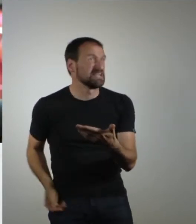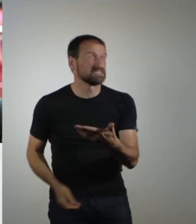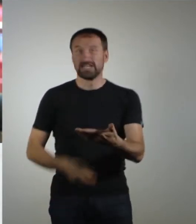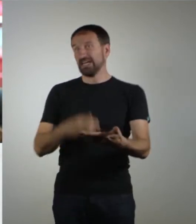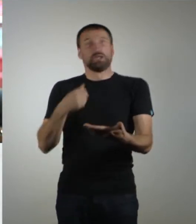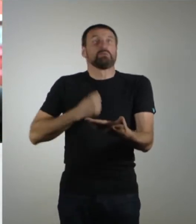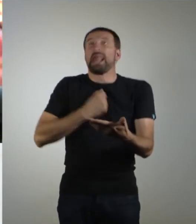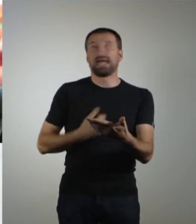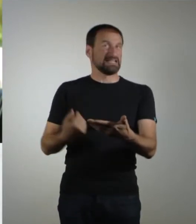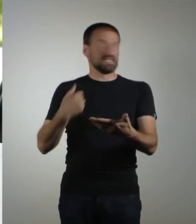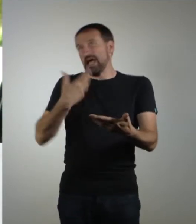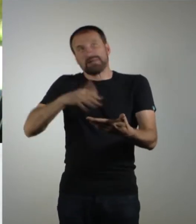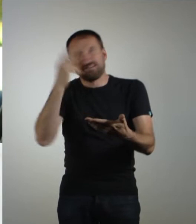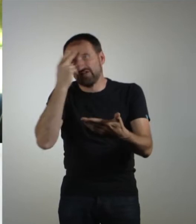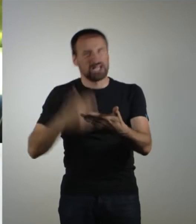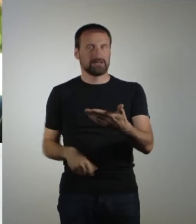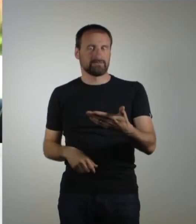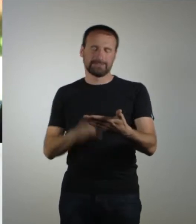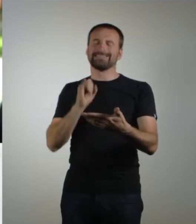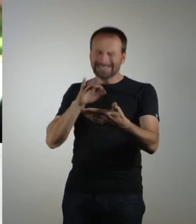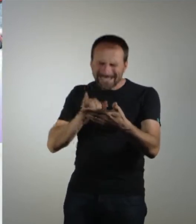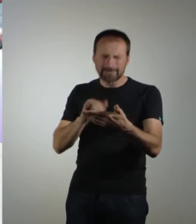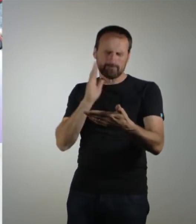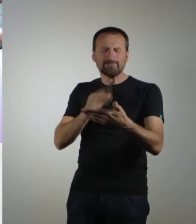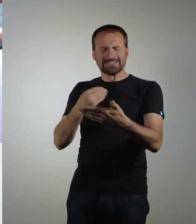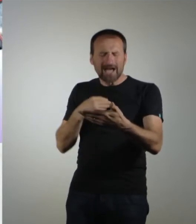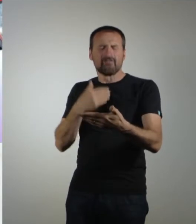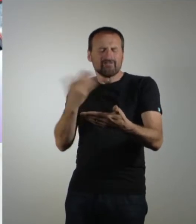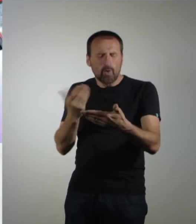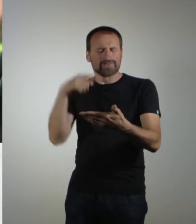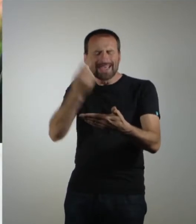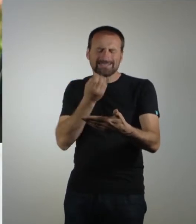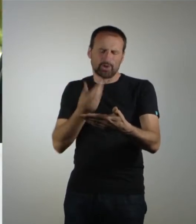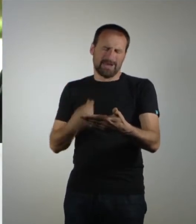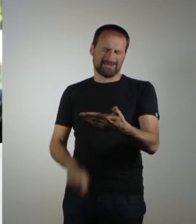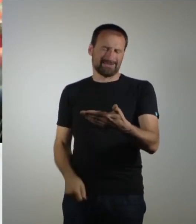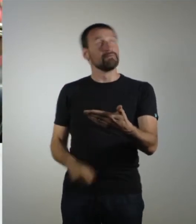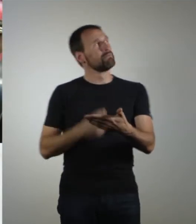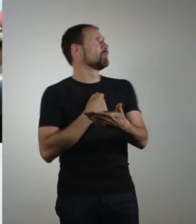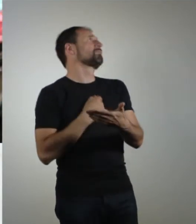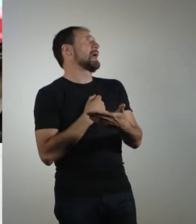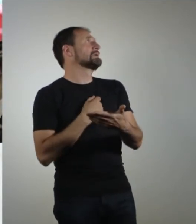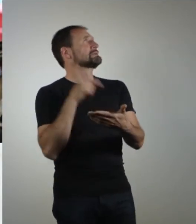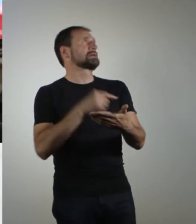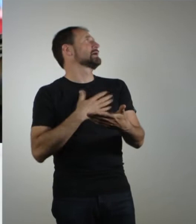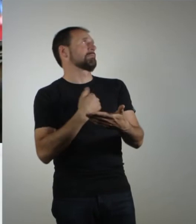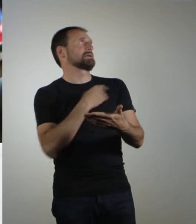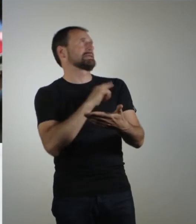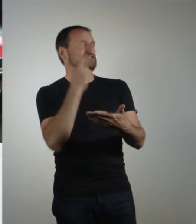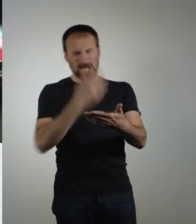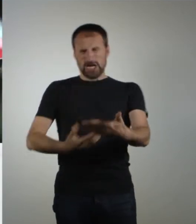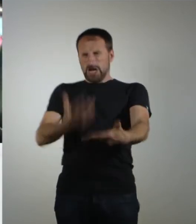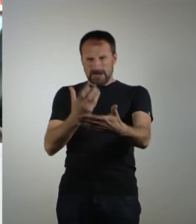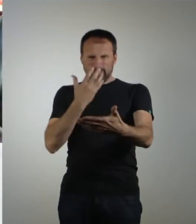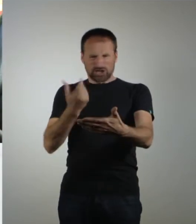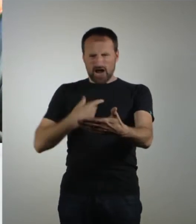verstanden. Siri, sag mir doch bitte, wo befindet sich der nächste Blumenladen? Tut mir leid, das habe ich nicht verstanden. Willst du mich verarschen? Siri, wo